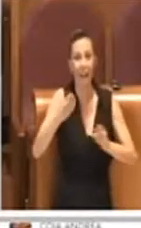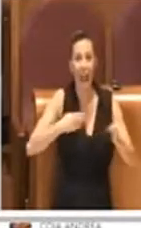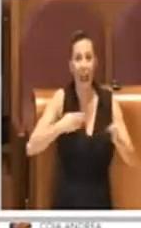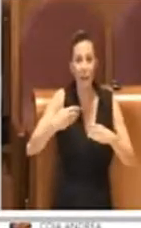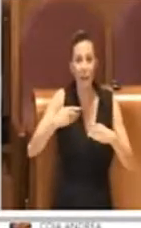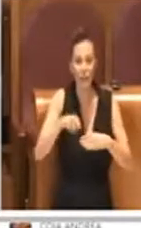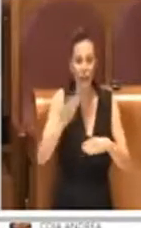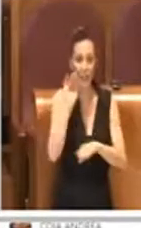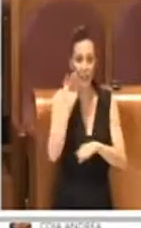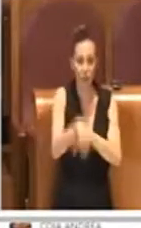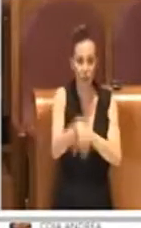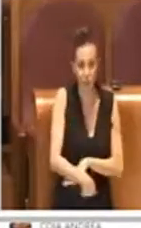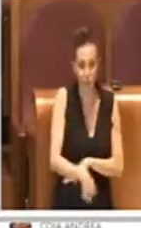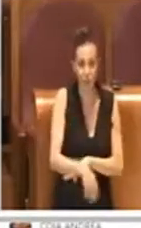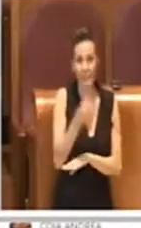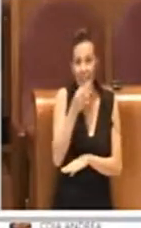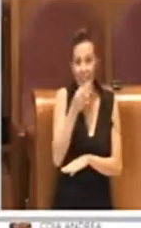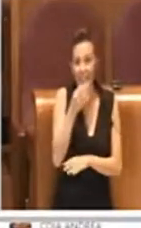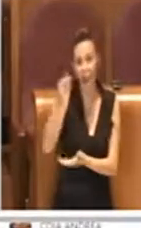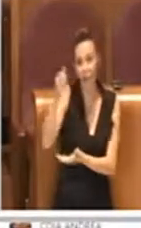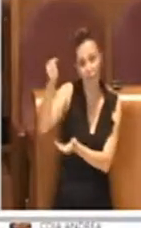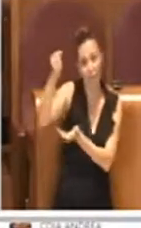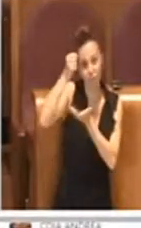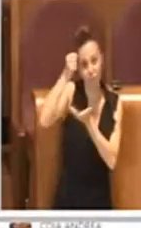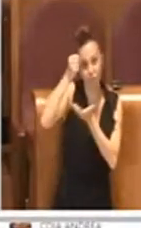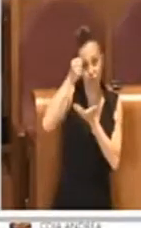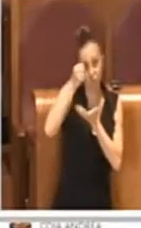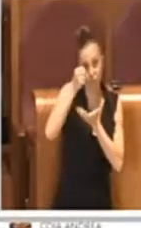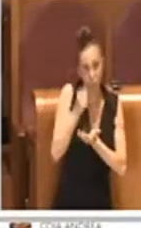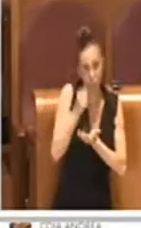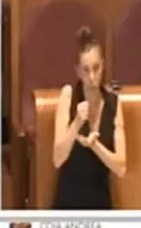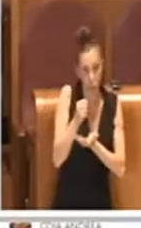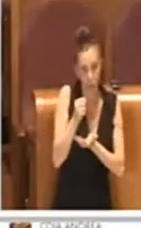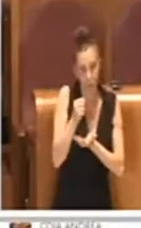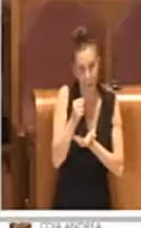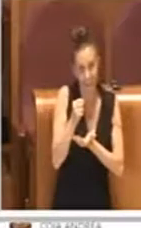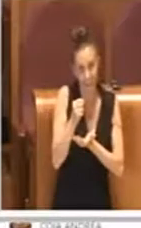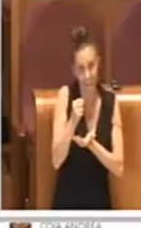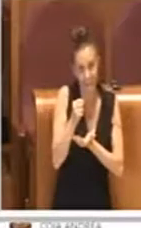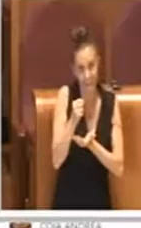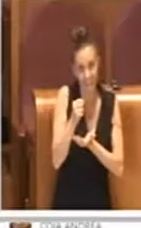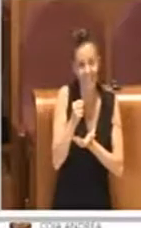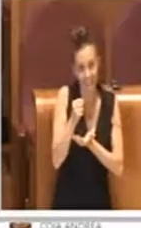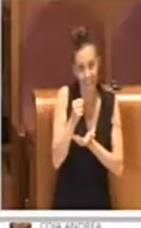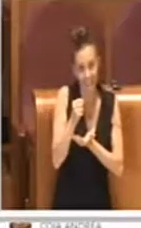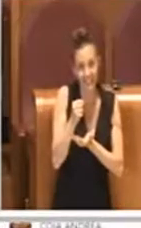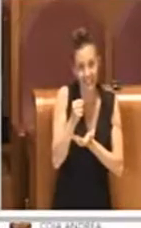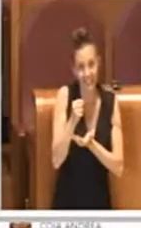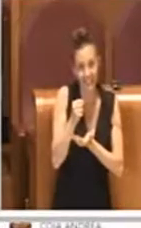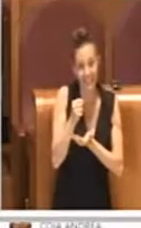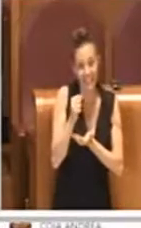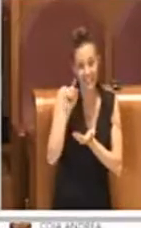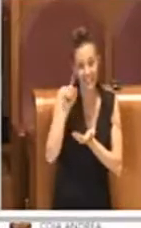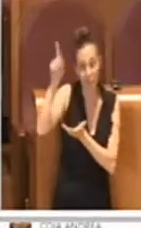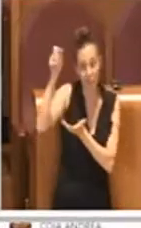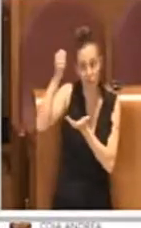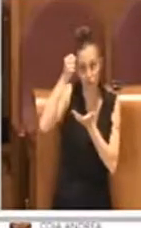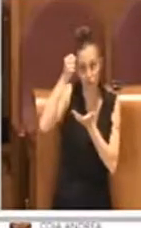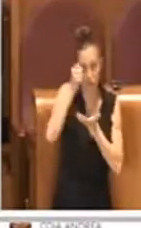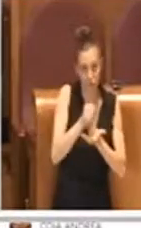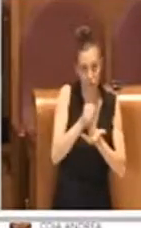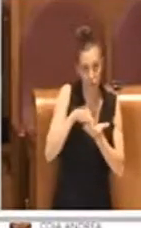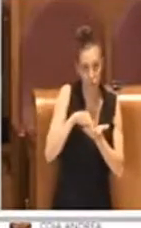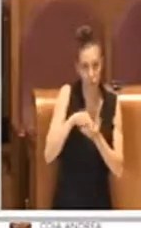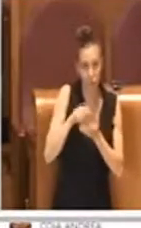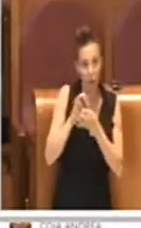arrivano a tal proposito dagli altri livelli istituzionali sono legati